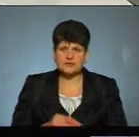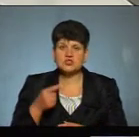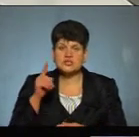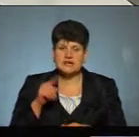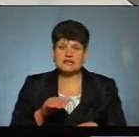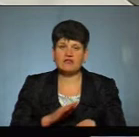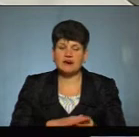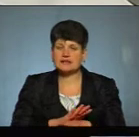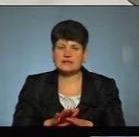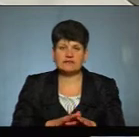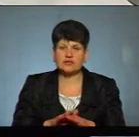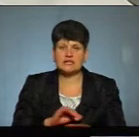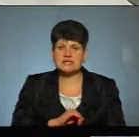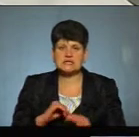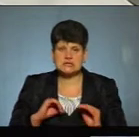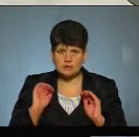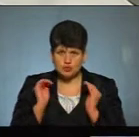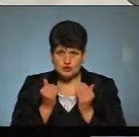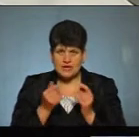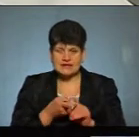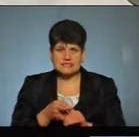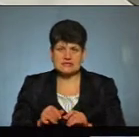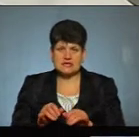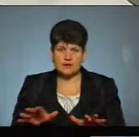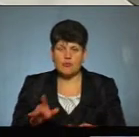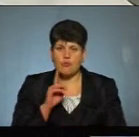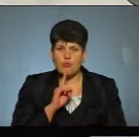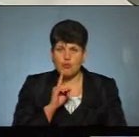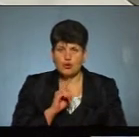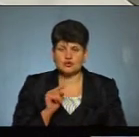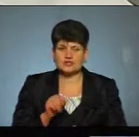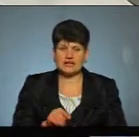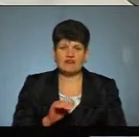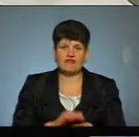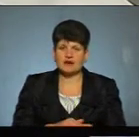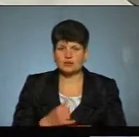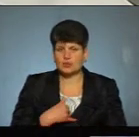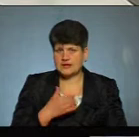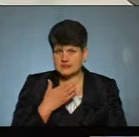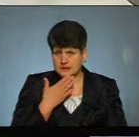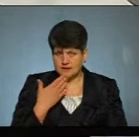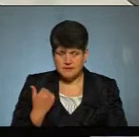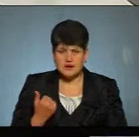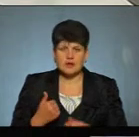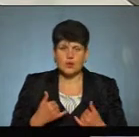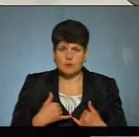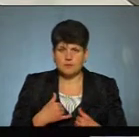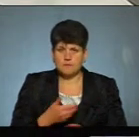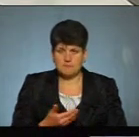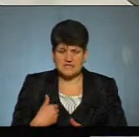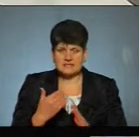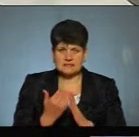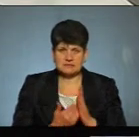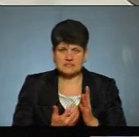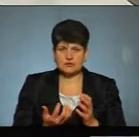недотримання самоізоляції, зараження? Поки що таких фактів в нас немає. Ми списки